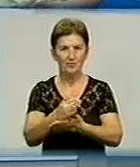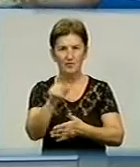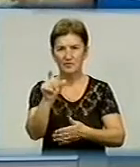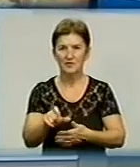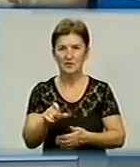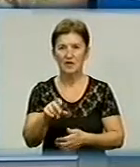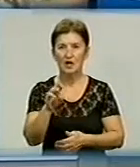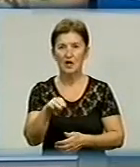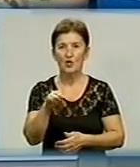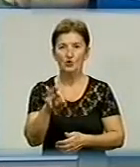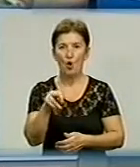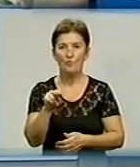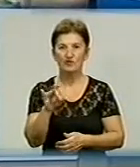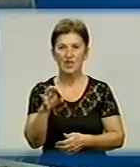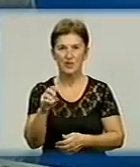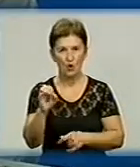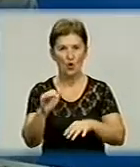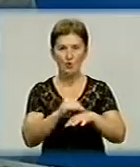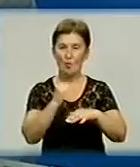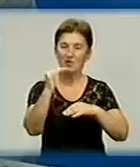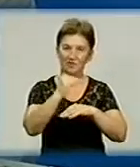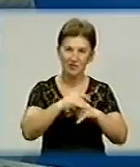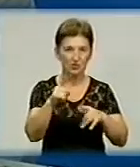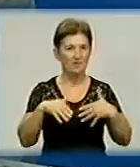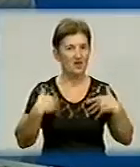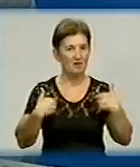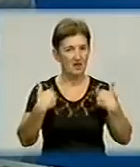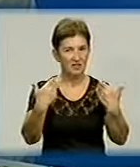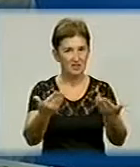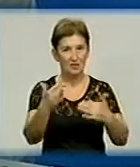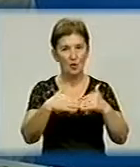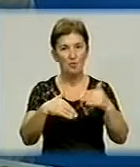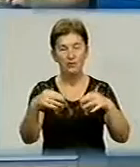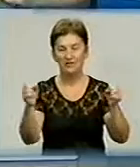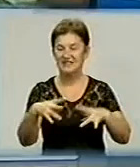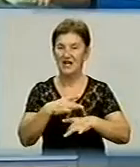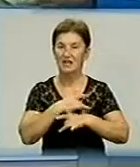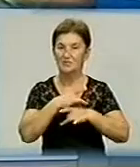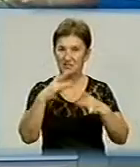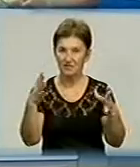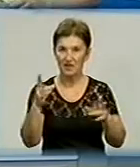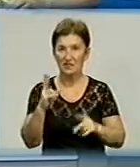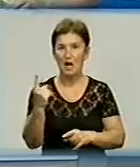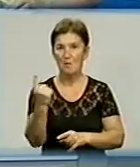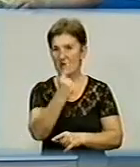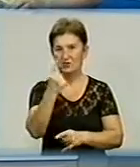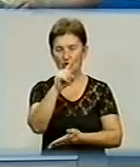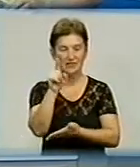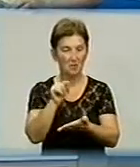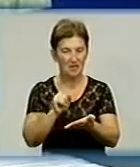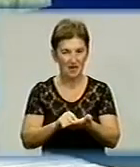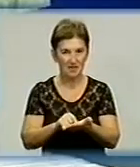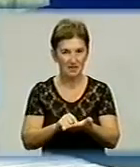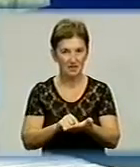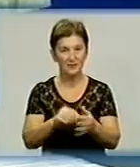Микола Тупчієнко. Доброго вечора, пане Тупченко. Вітаю вас із вашим професійним святом. до першого запитання, власне, нашого.